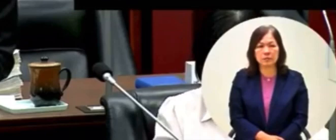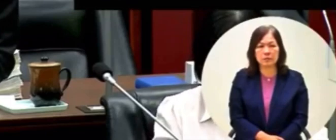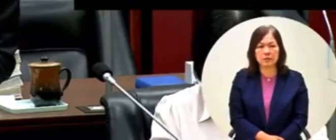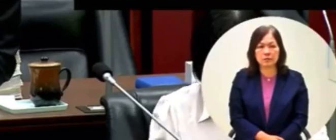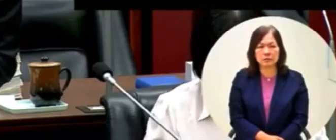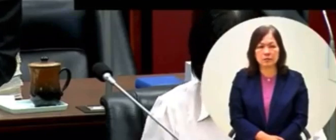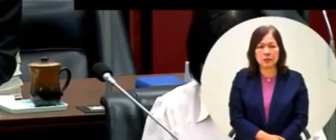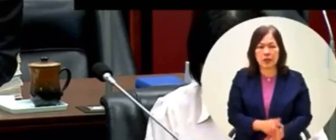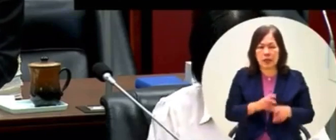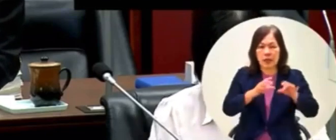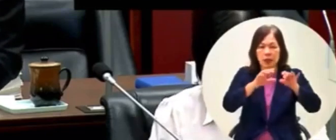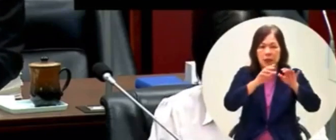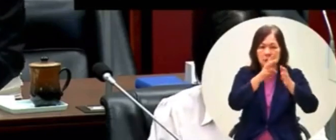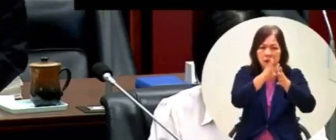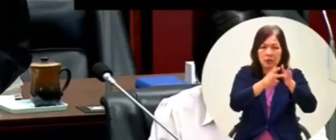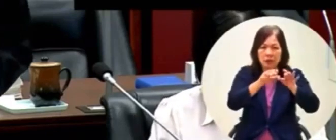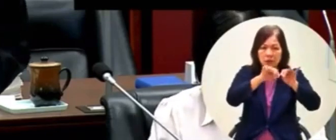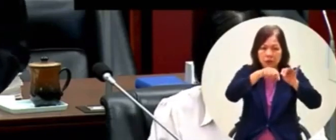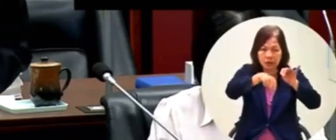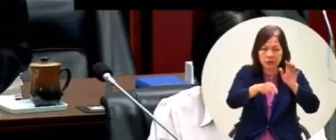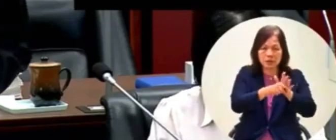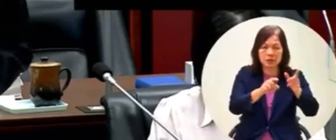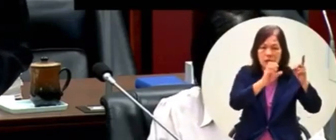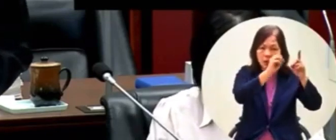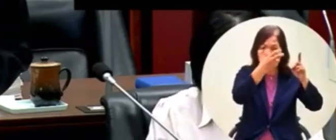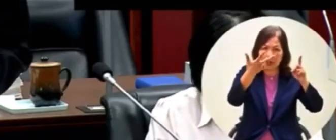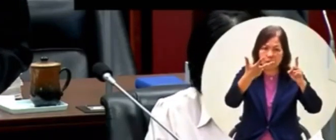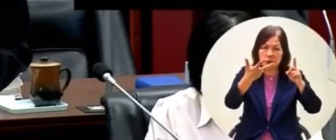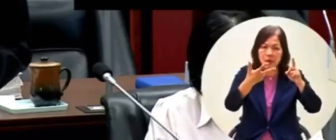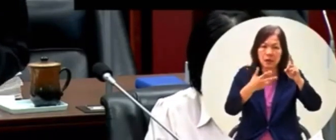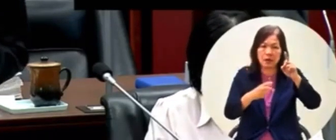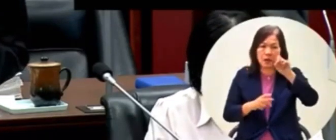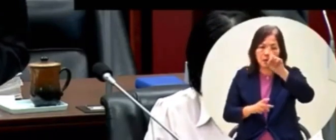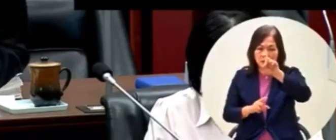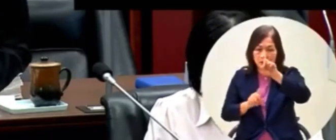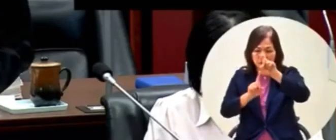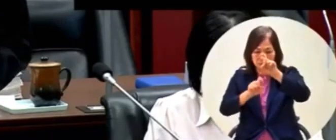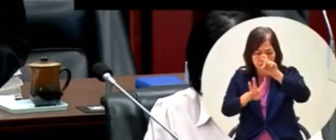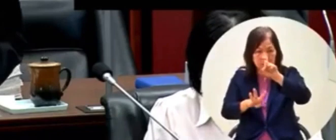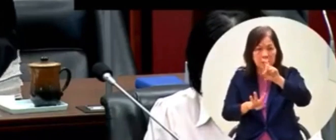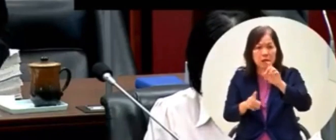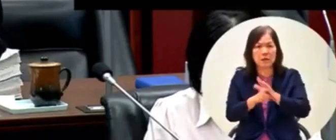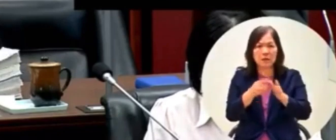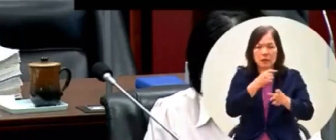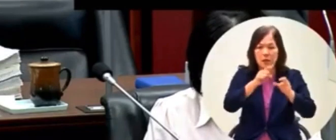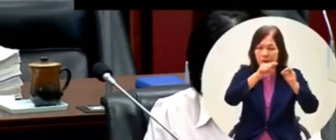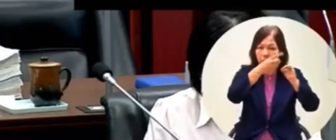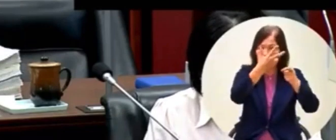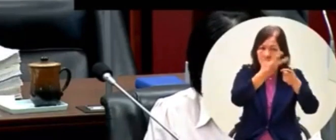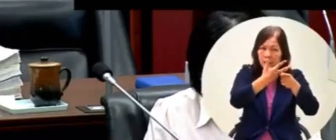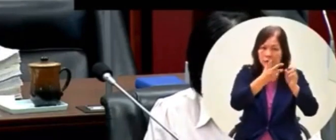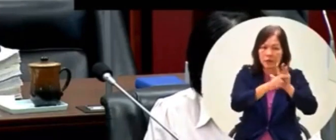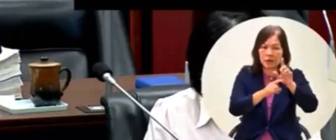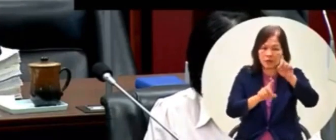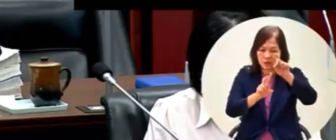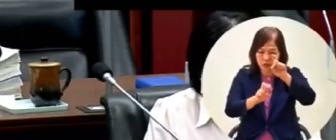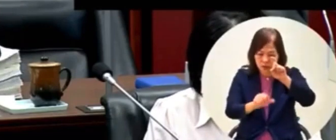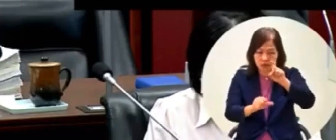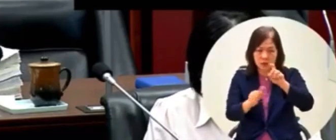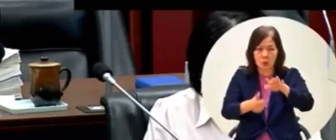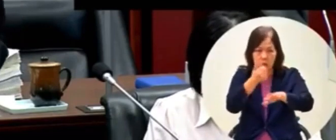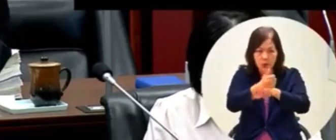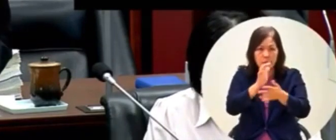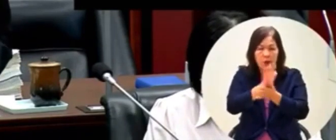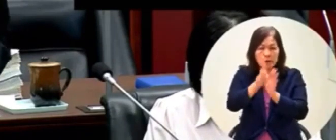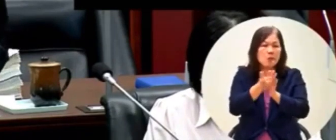鐵路地下化是在一百七年的十月十四你一百七年十二月二五一輪兩